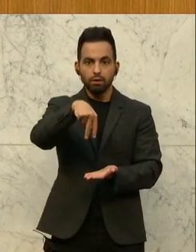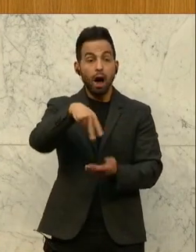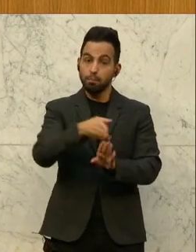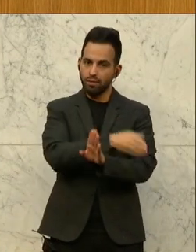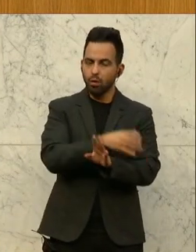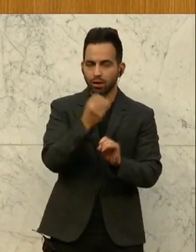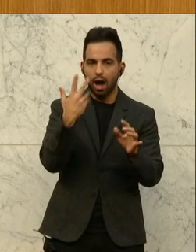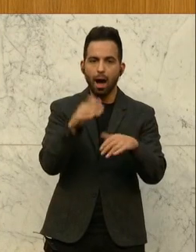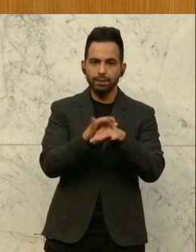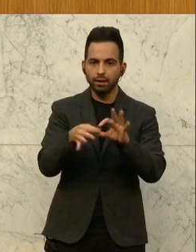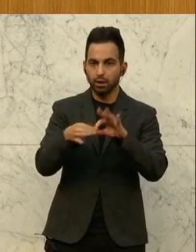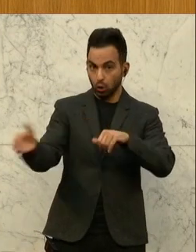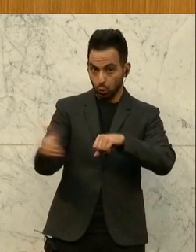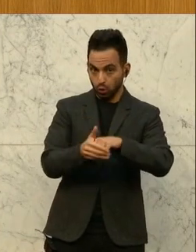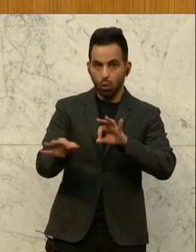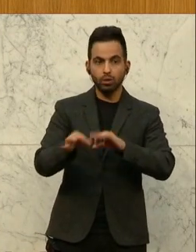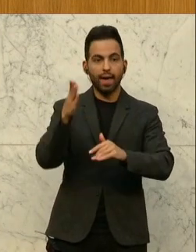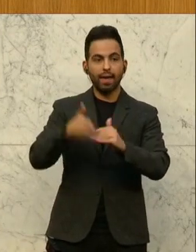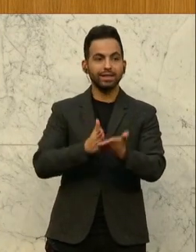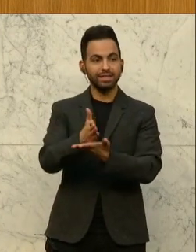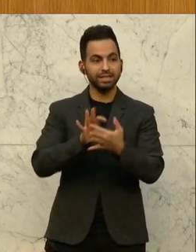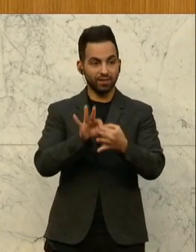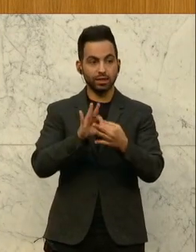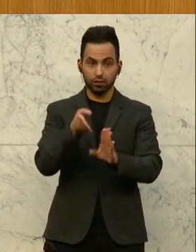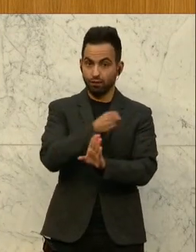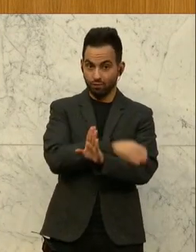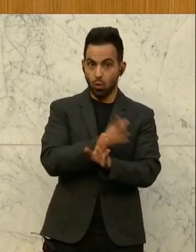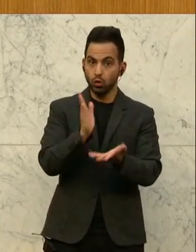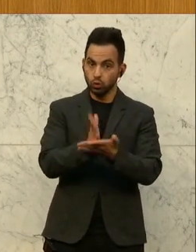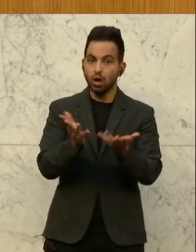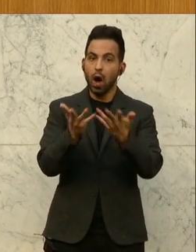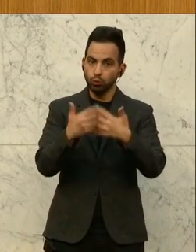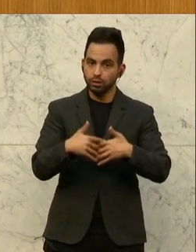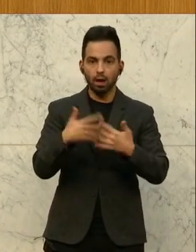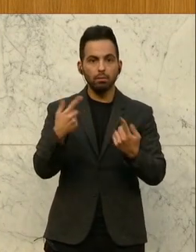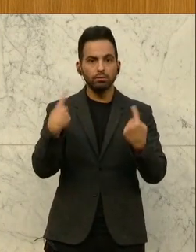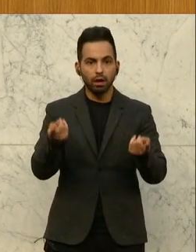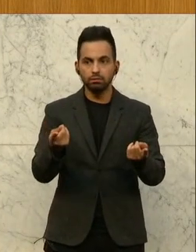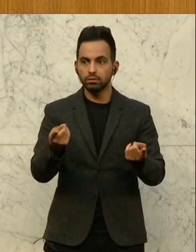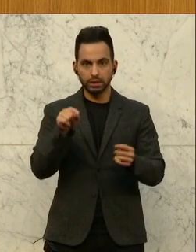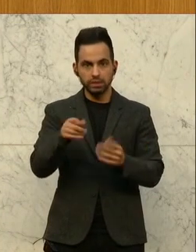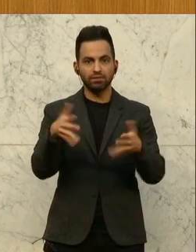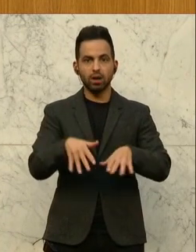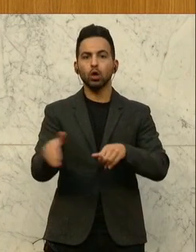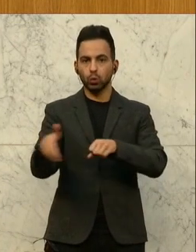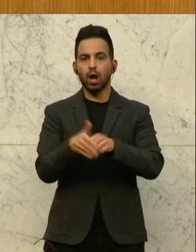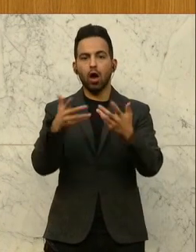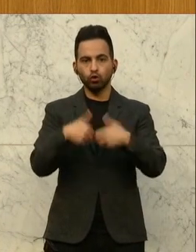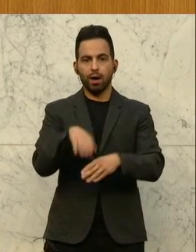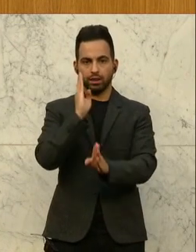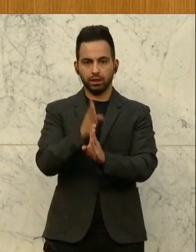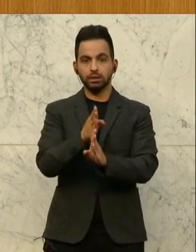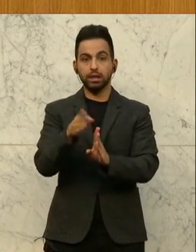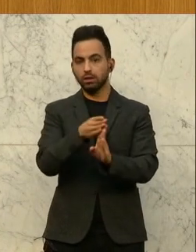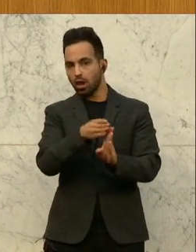ausgesprochen wurde, beziehungsweise ein Ende des Dienstverhältnisses, ein Kündigungsautomatismus ein, nur in diesem Fall. Und ab diesem Tag